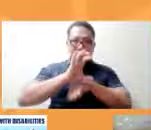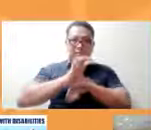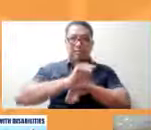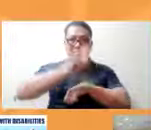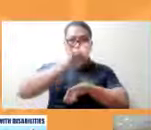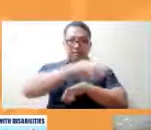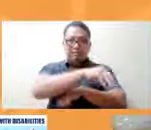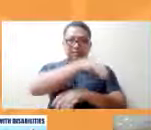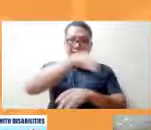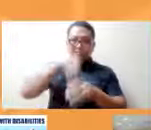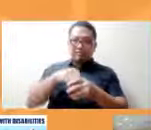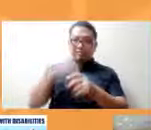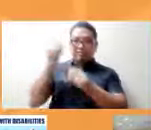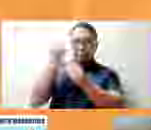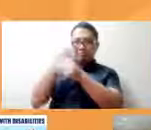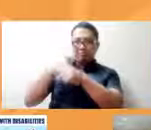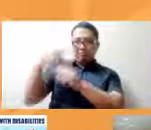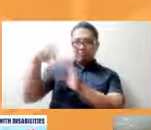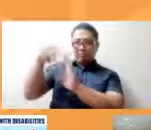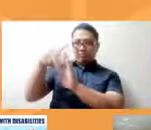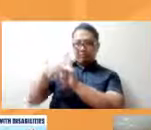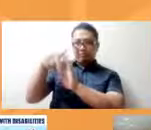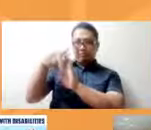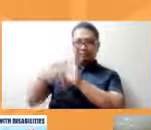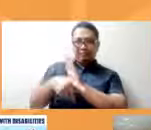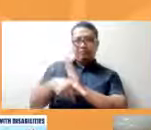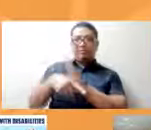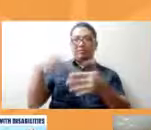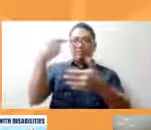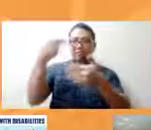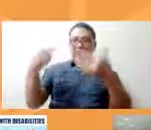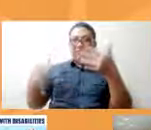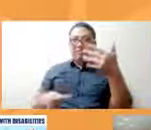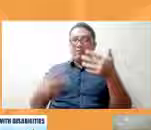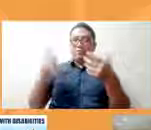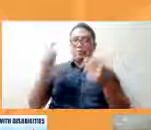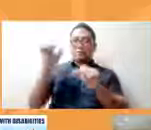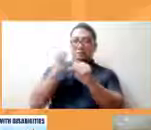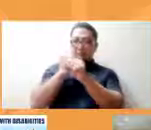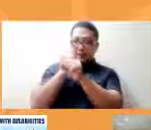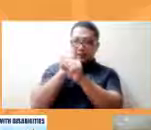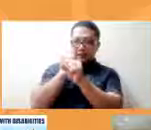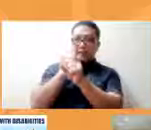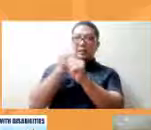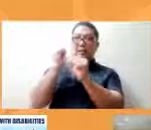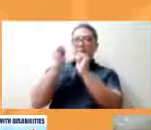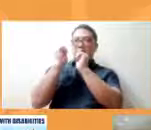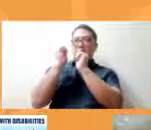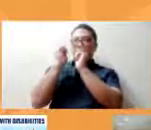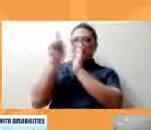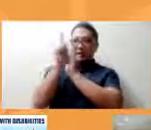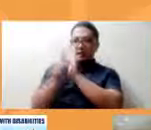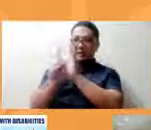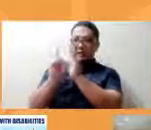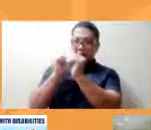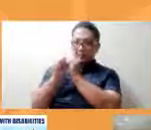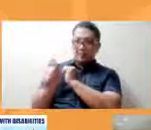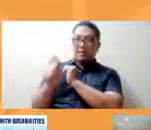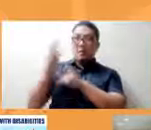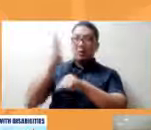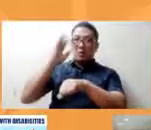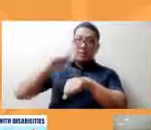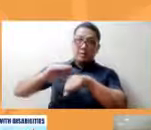pulisiya anuman ang mga batas na may epekto sa kanilang